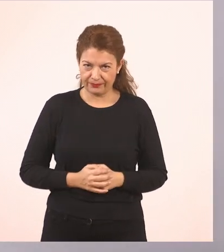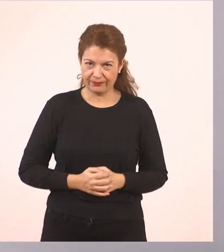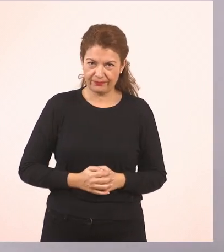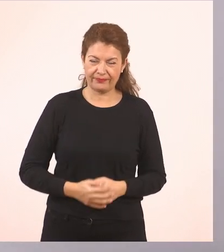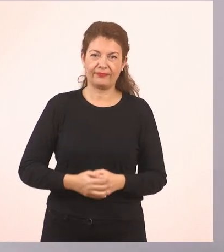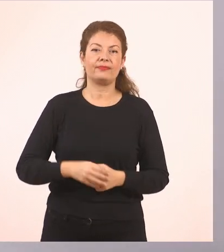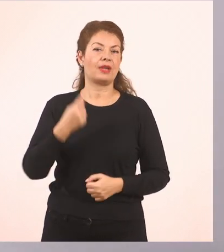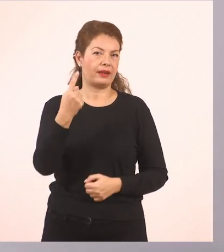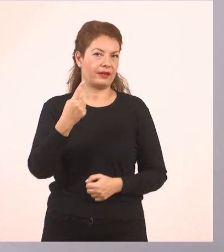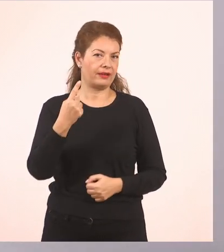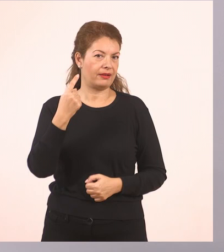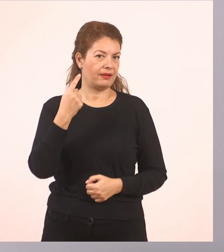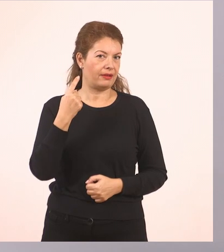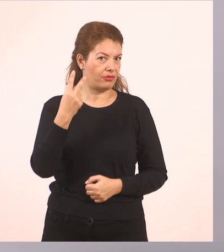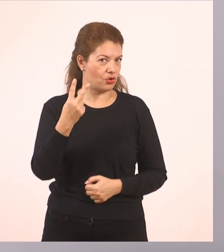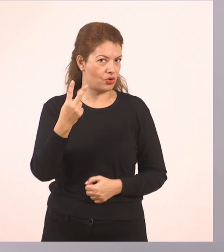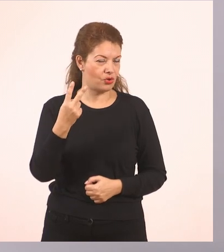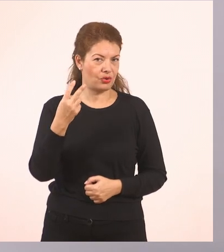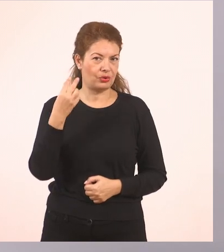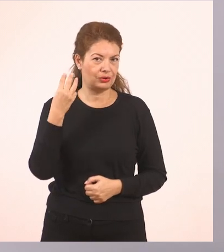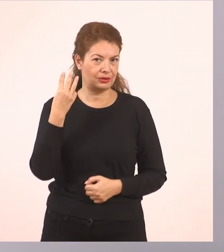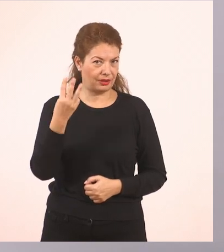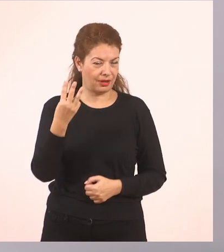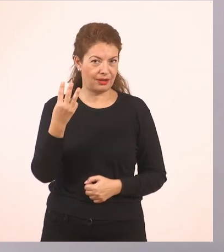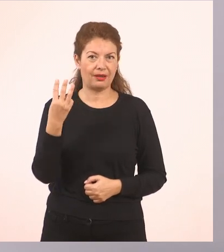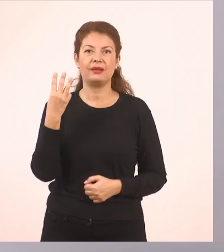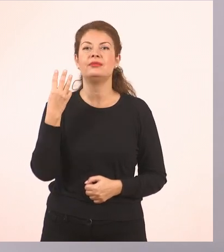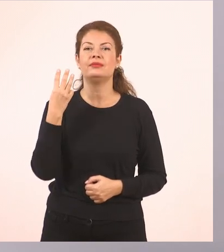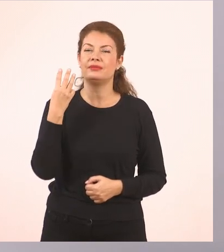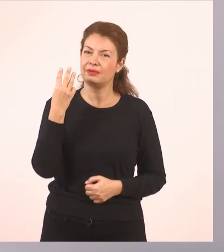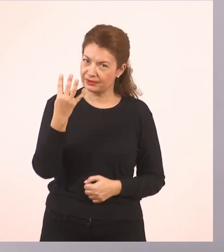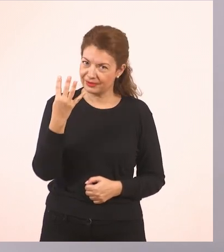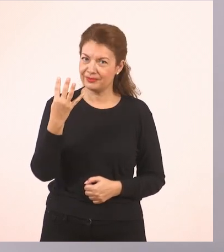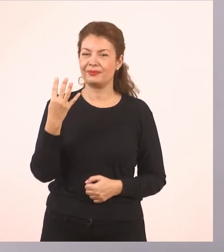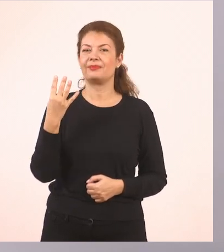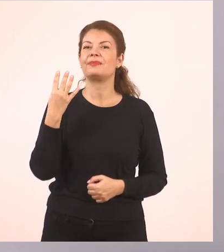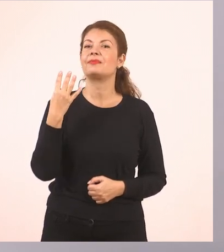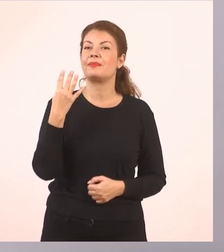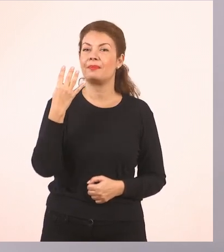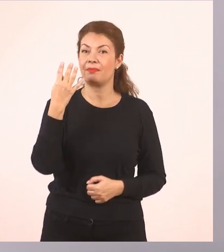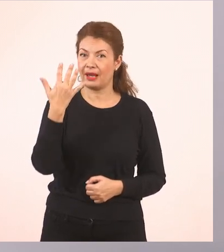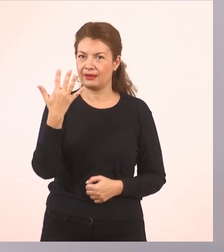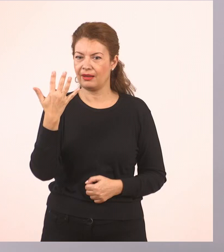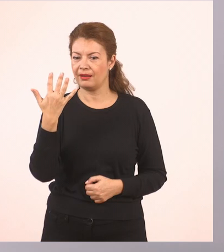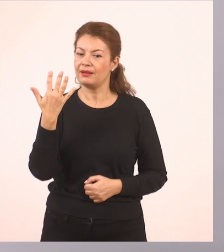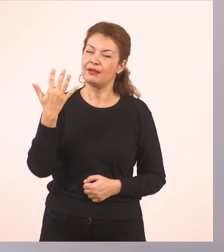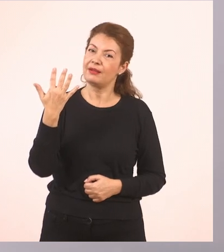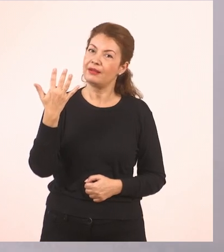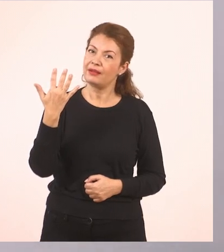1, 2, 3, 4, 5.